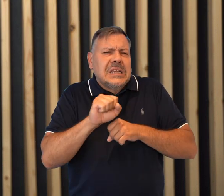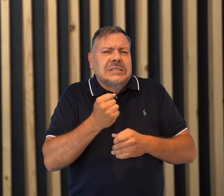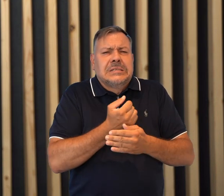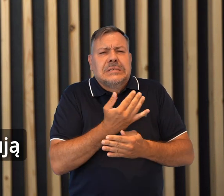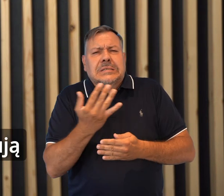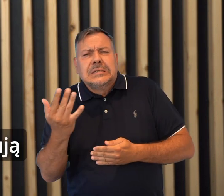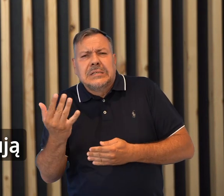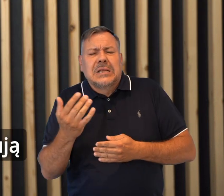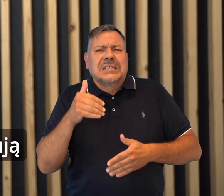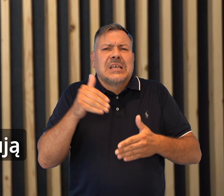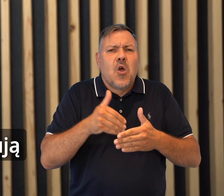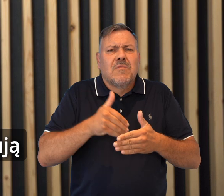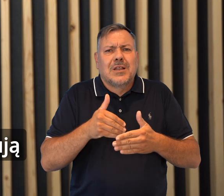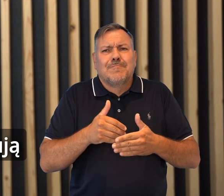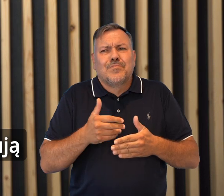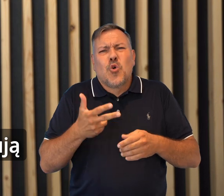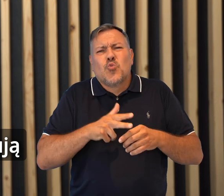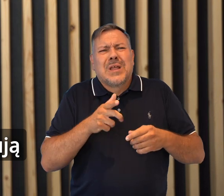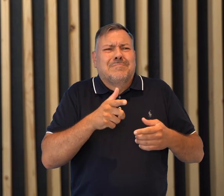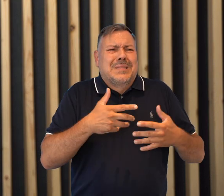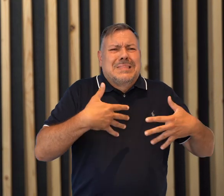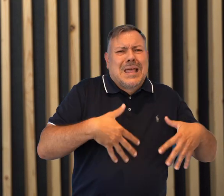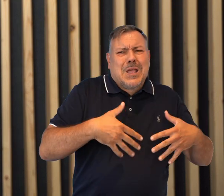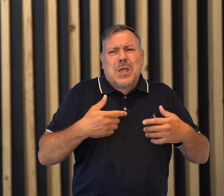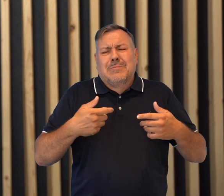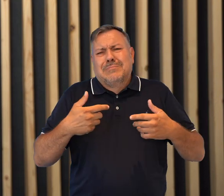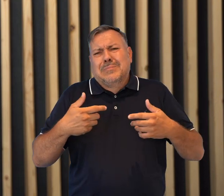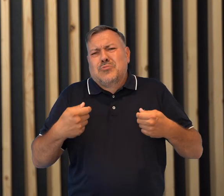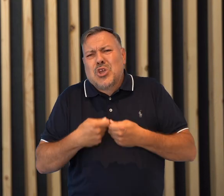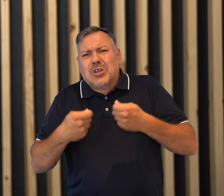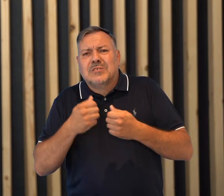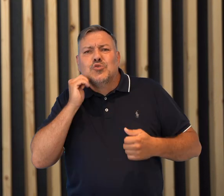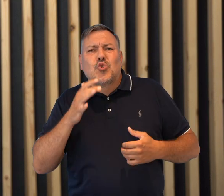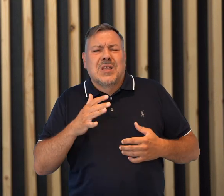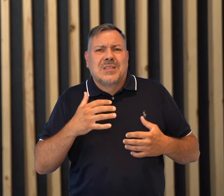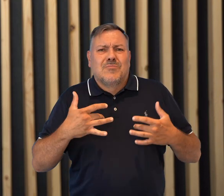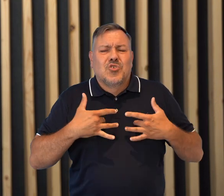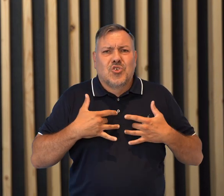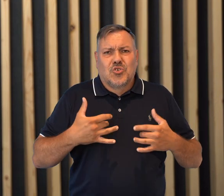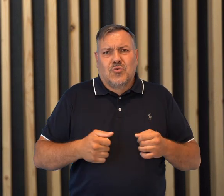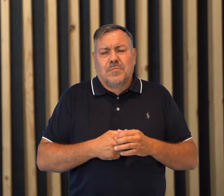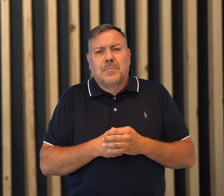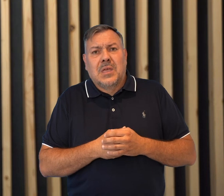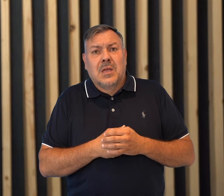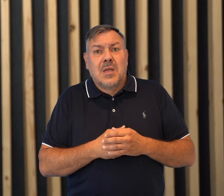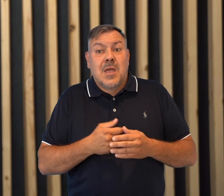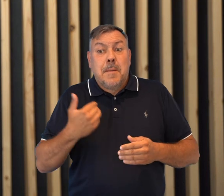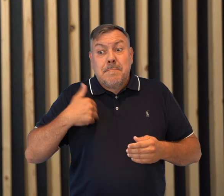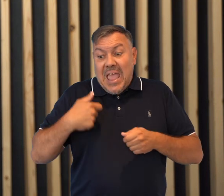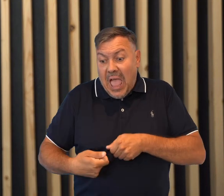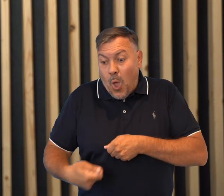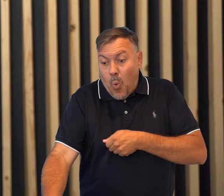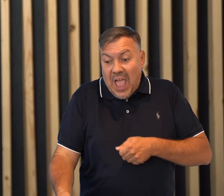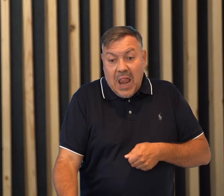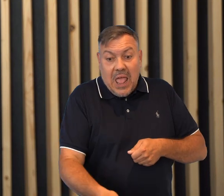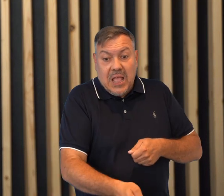kilka takich zachowań, które bardzo denerwują i bardzo przeszkadzają w takim codziennym funkcjonowaniu. Oczywiście biała laska jest to